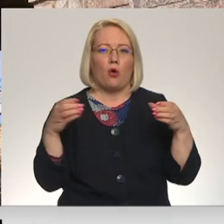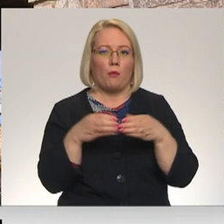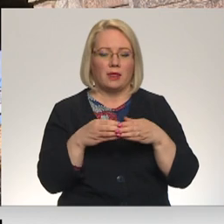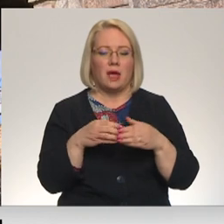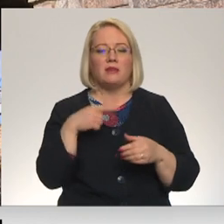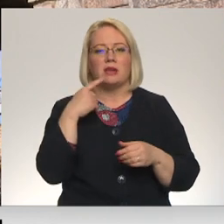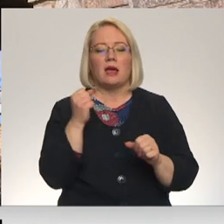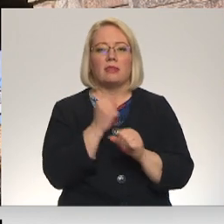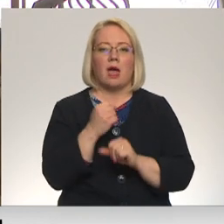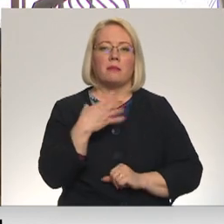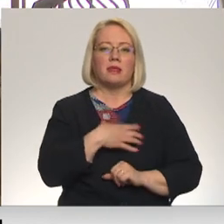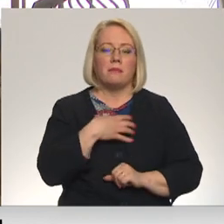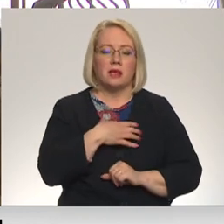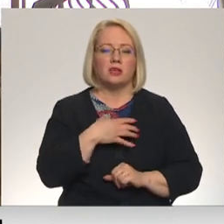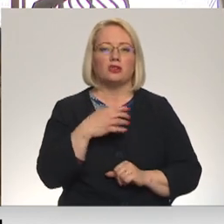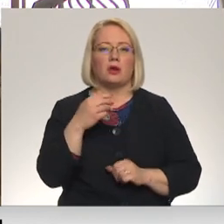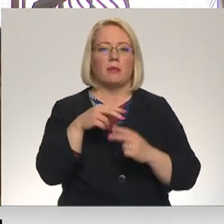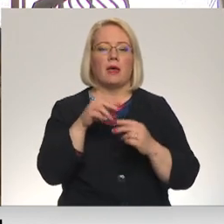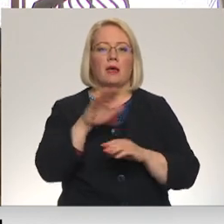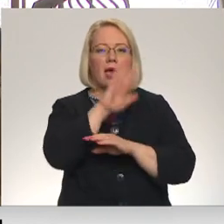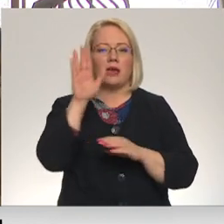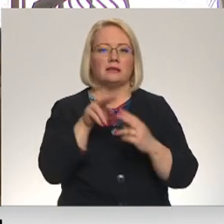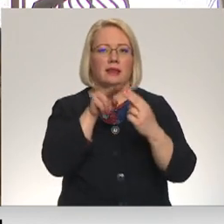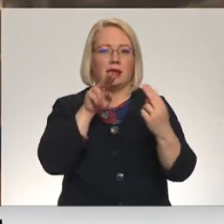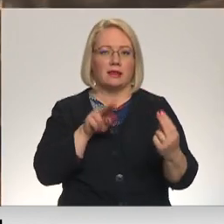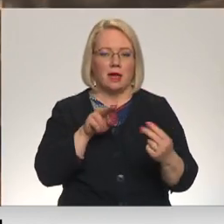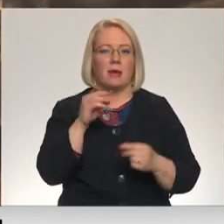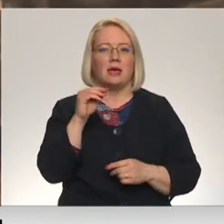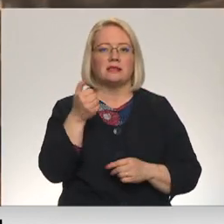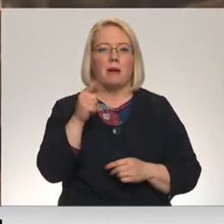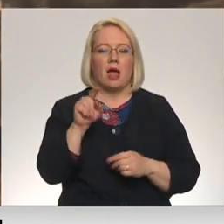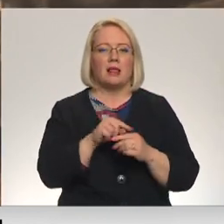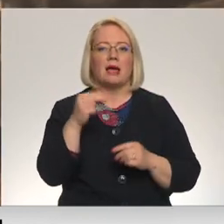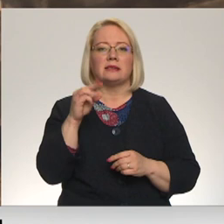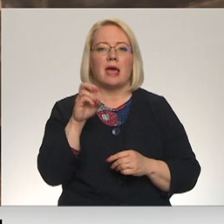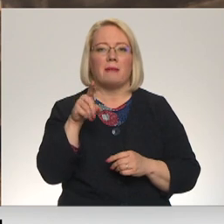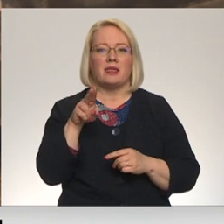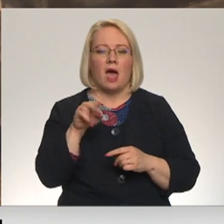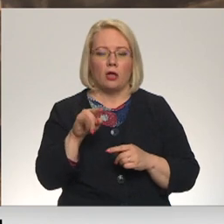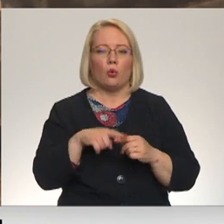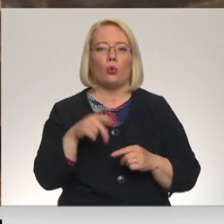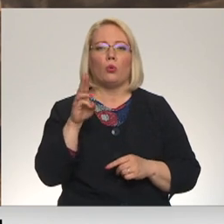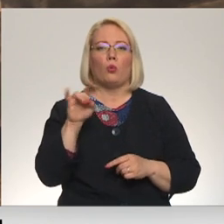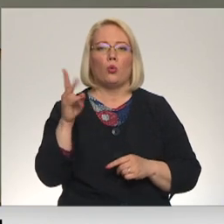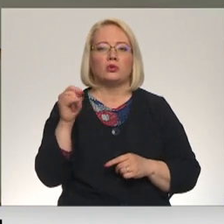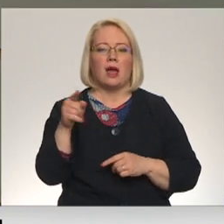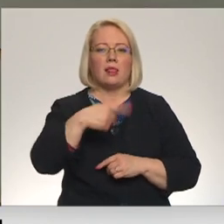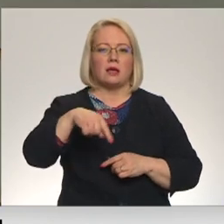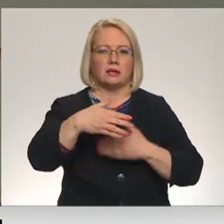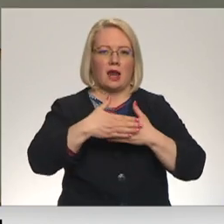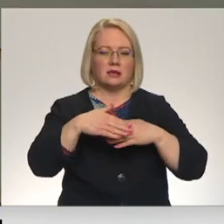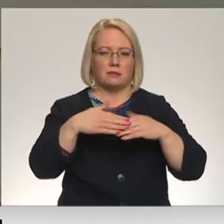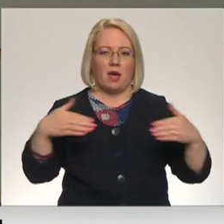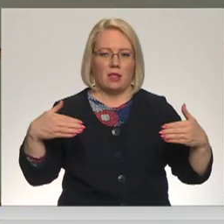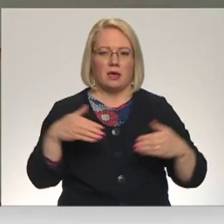stēdzami darbi nepieciešami Gaisa tiltam, Gustavs Zemgala pārvadam, Zemtāna tiltam un Mūkusals krastmalai. Aizņēmums